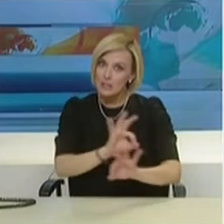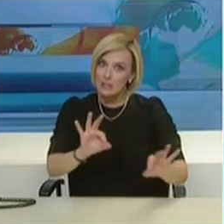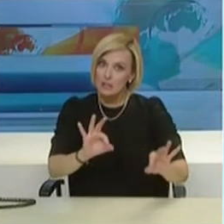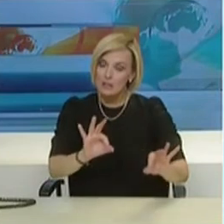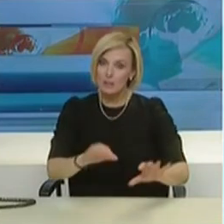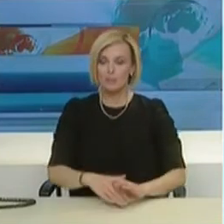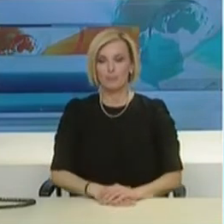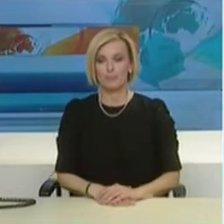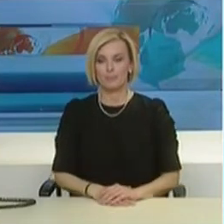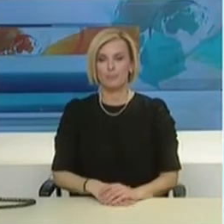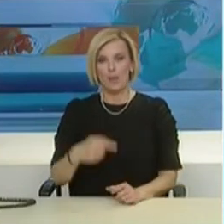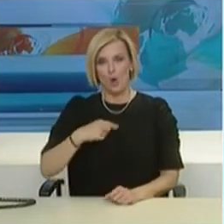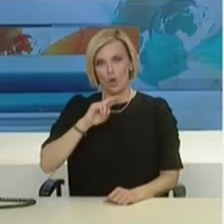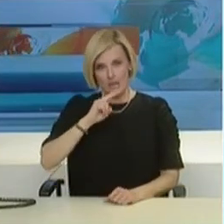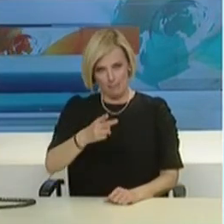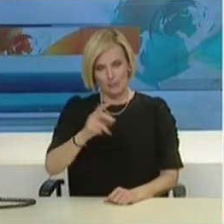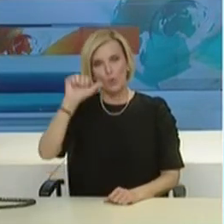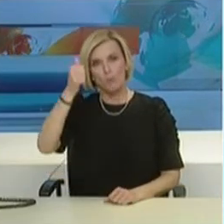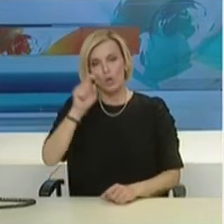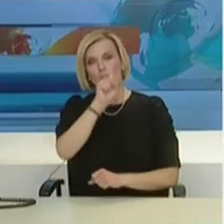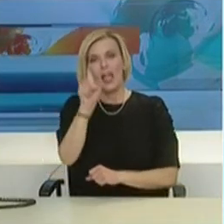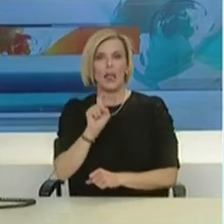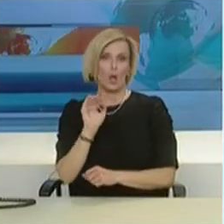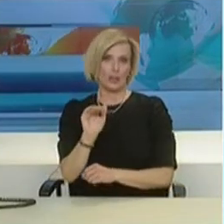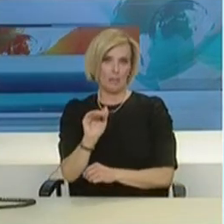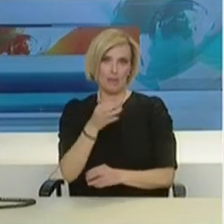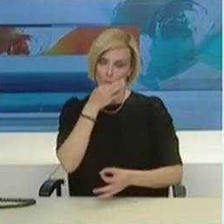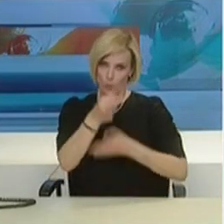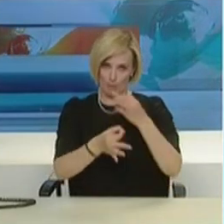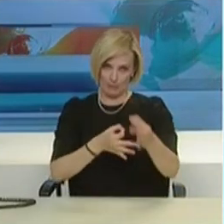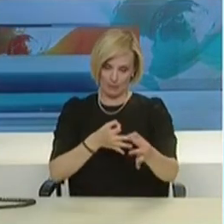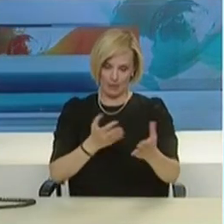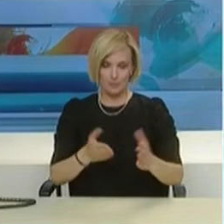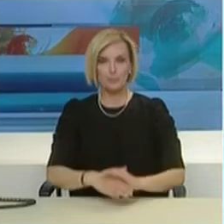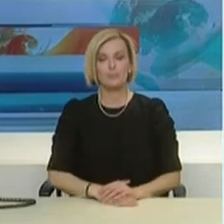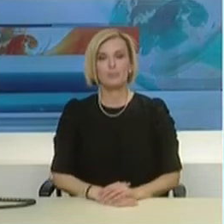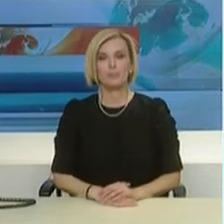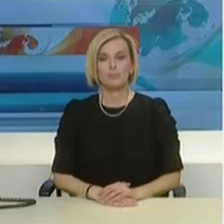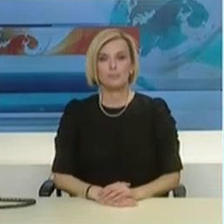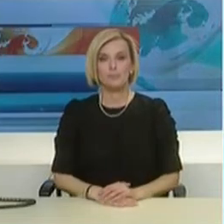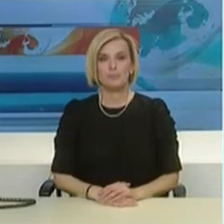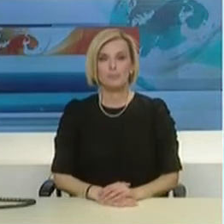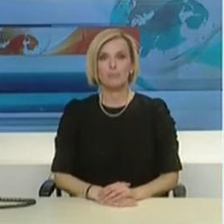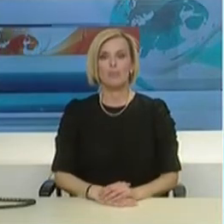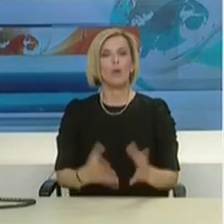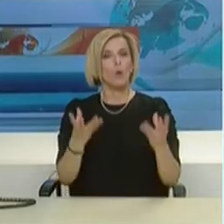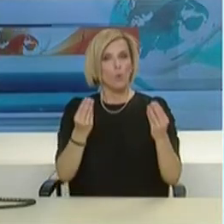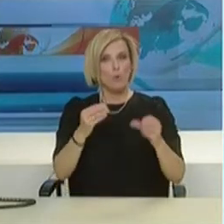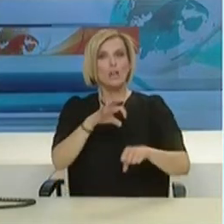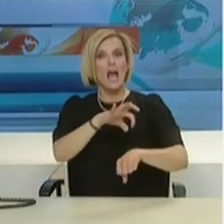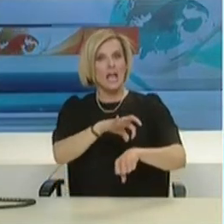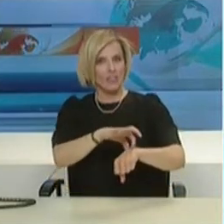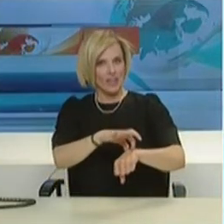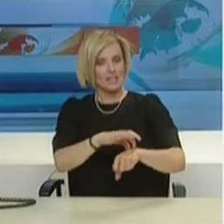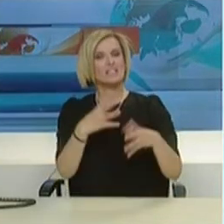Να απαντήσω εγώ για το ερώτημα που βάλατε, το οποίο είναι πολύ καλό ερώτημα, ότι οι ασθενείς έχουν περισσότερο